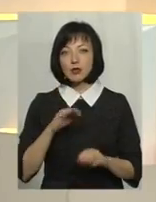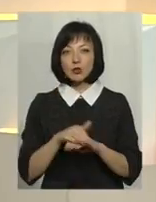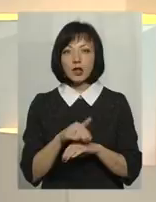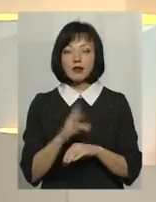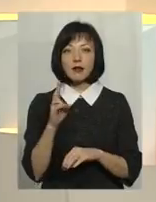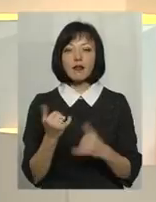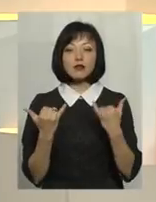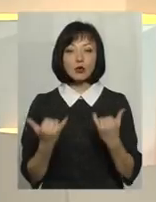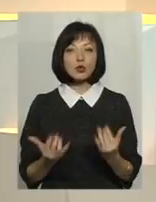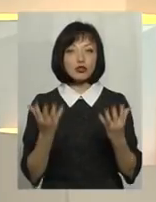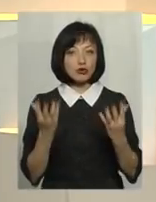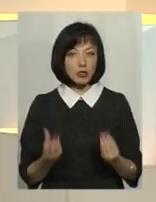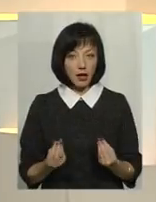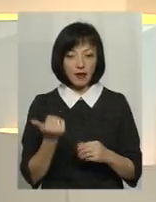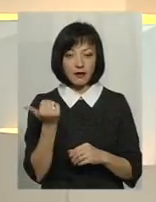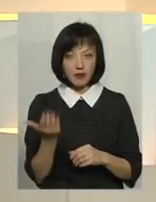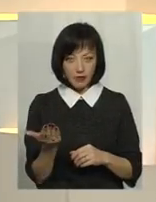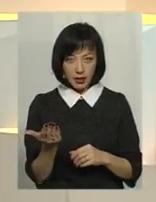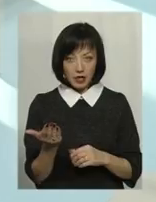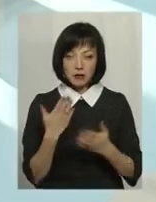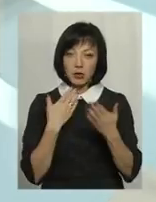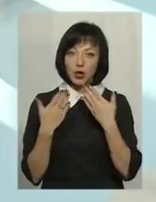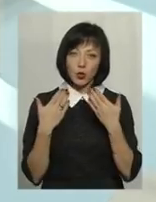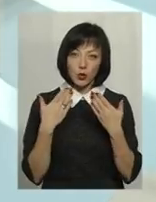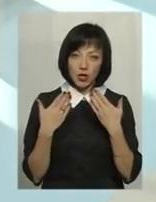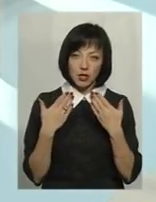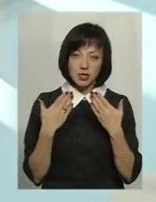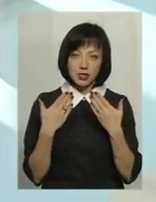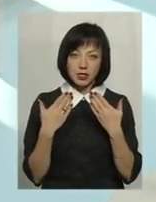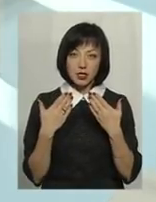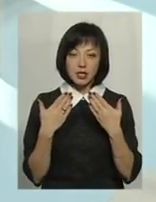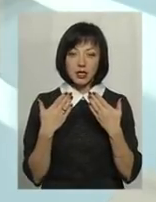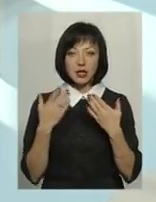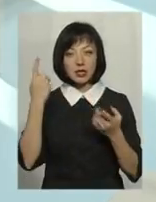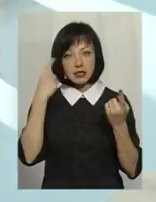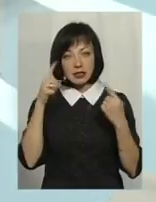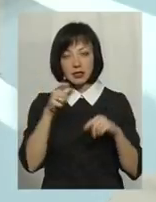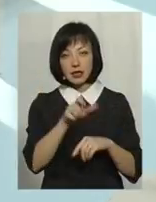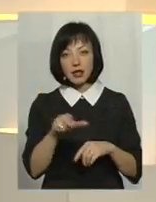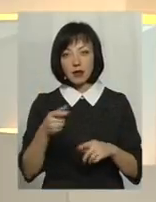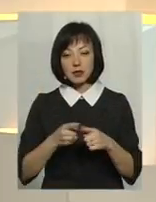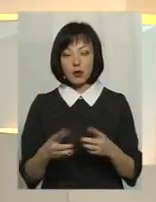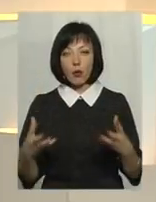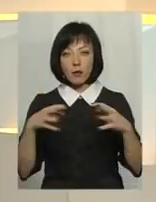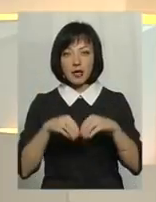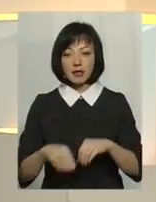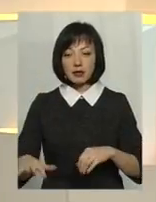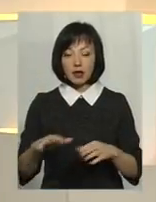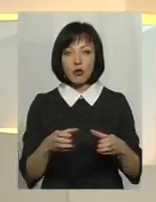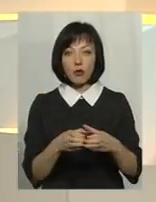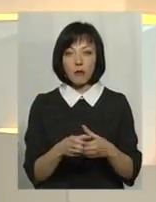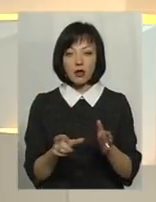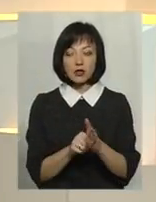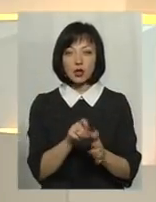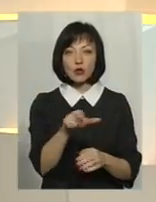сьогоднішній день ви спілкуєтеся з ідейниками тих об'єднаних та громад, з